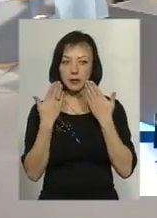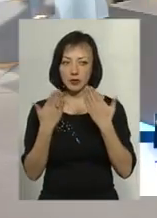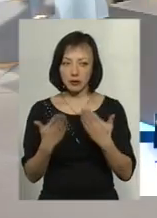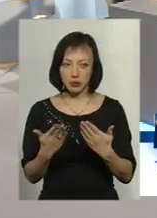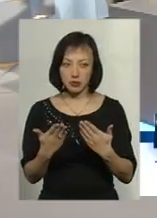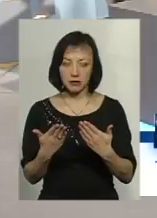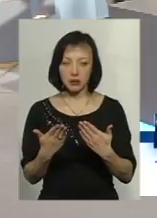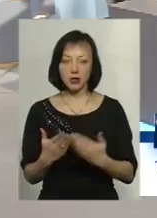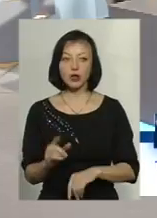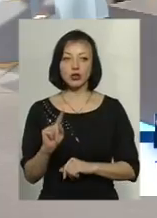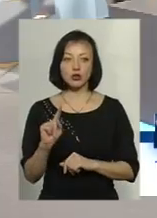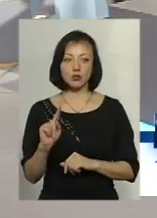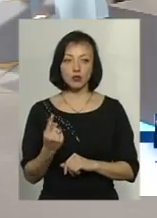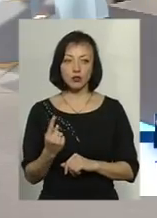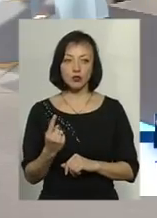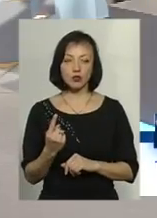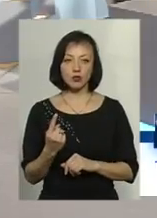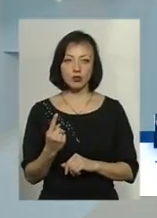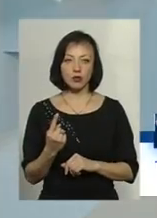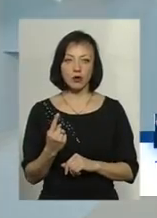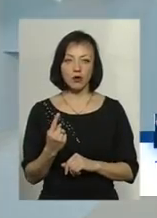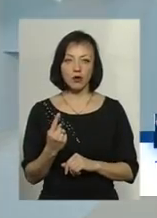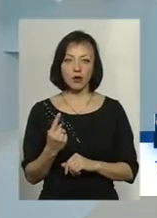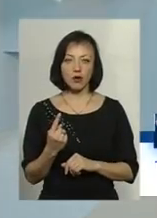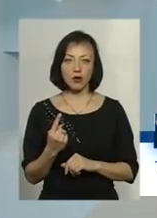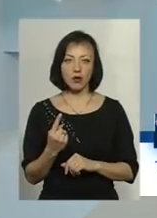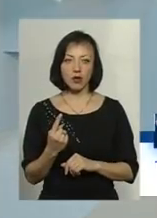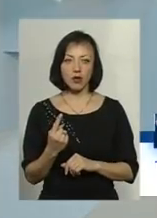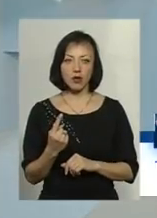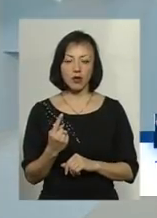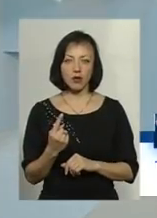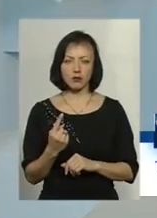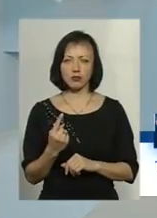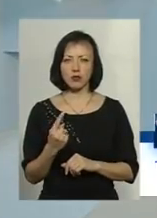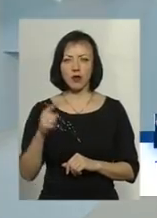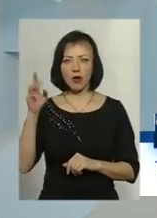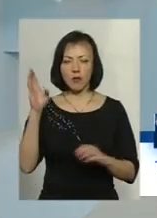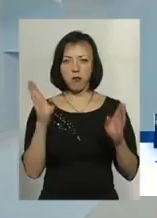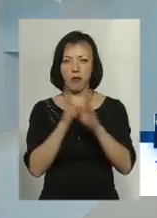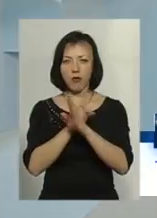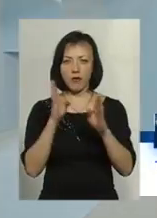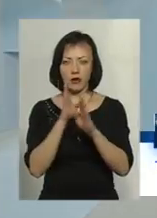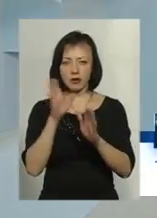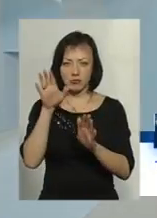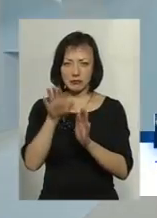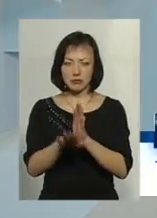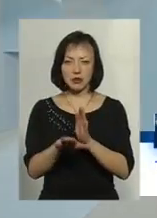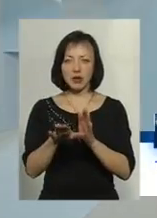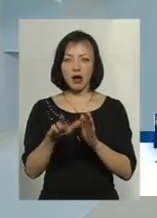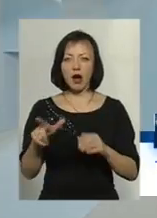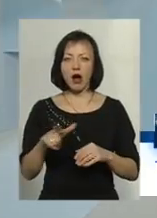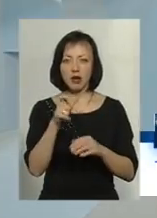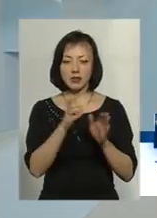чого жине воздух в газовій системі. Тому що особливо ночі,